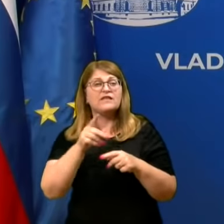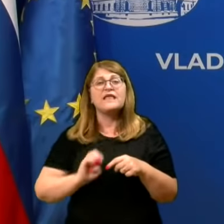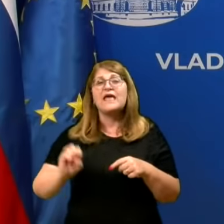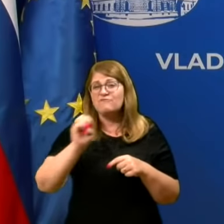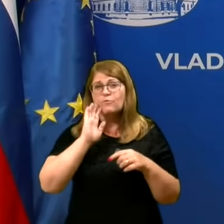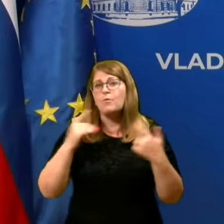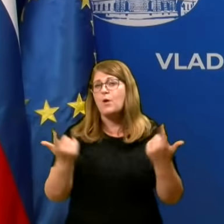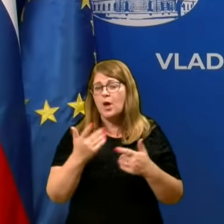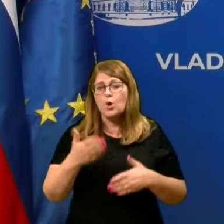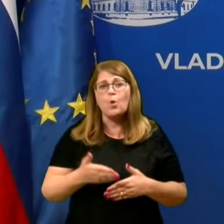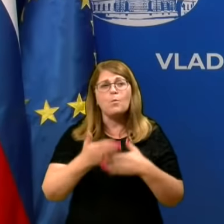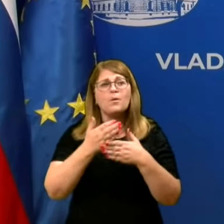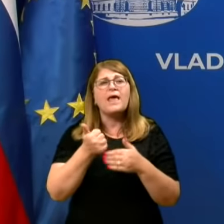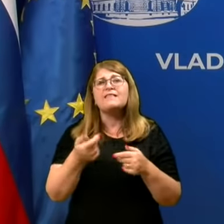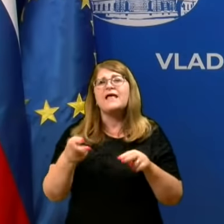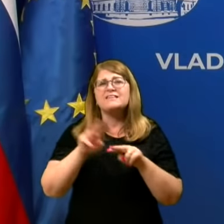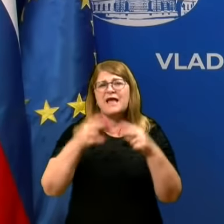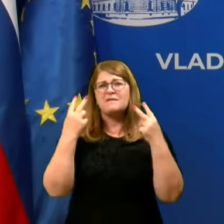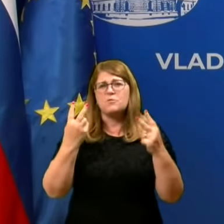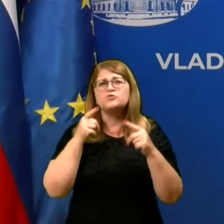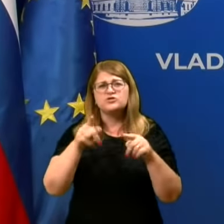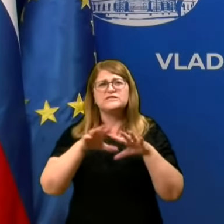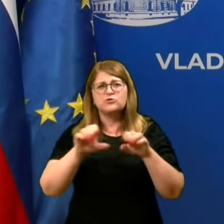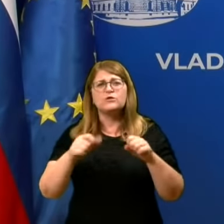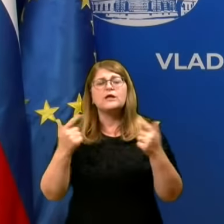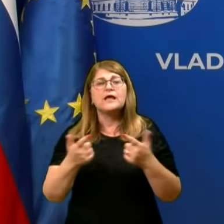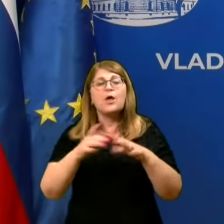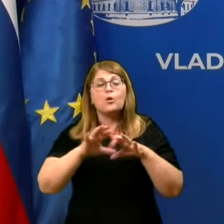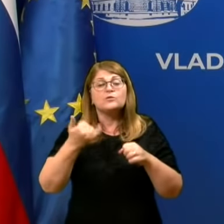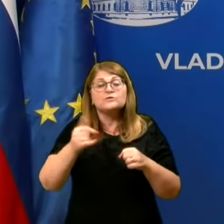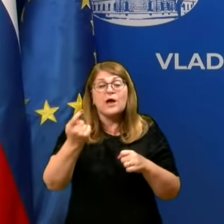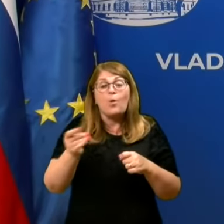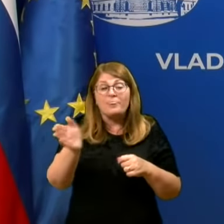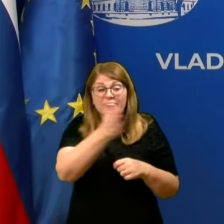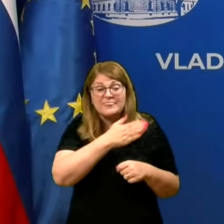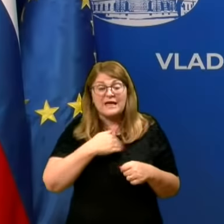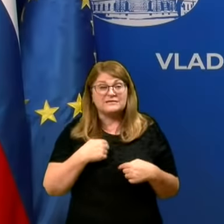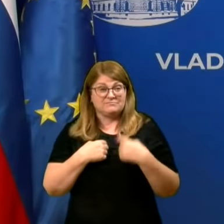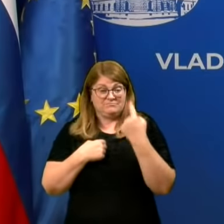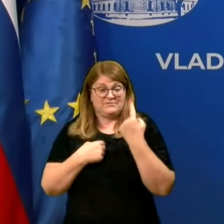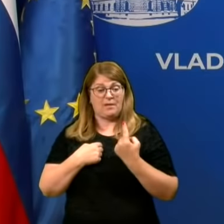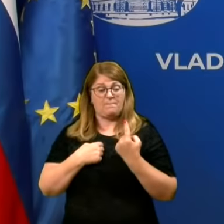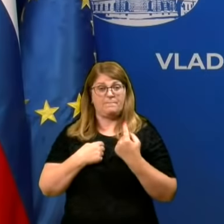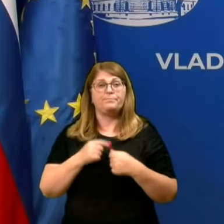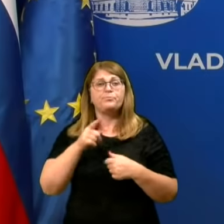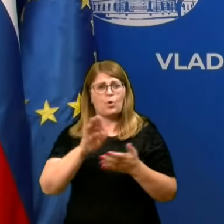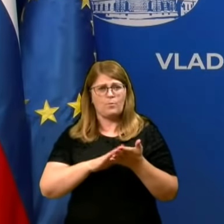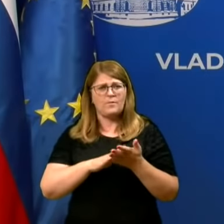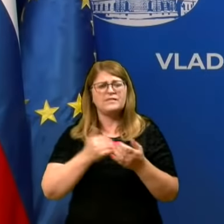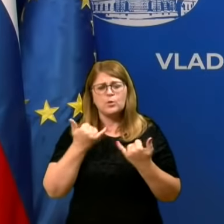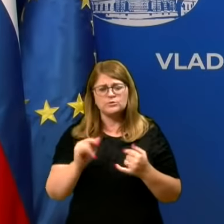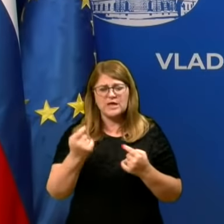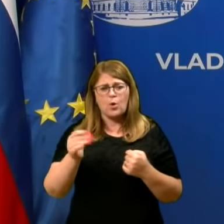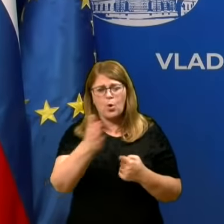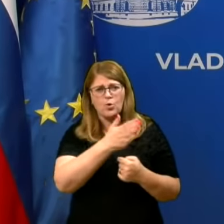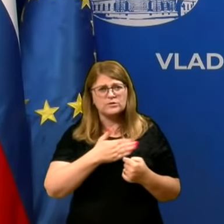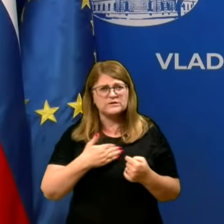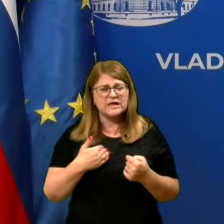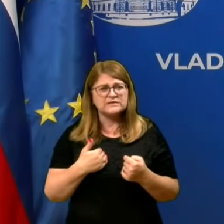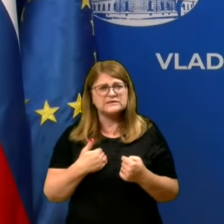pomagali, je, da najpomembnejši so tisti ukrepi, ki lahko naredi vsak od nas, ki lahko naredimo kot skupnost. To pomeni, da vsak od nas